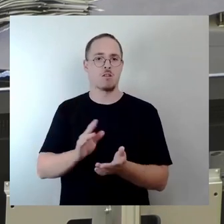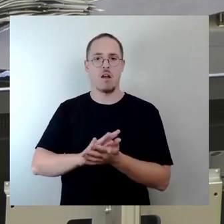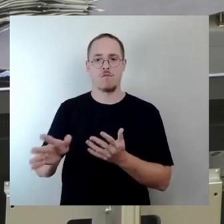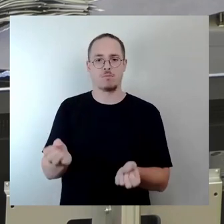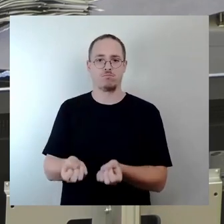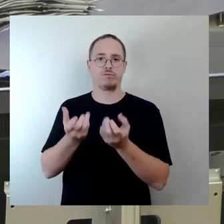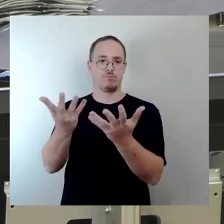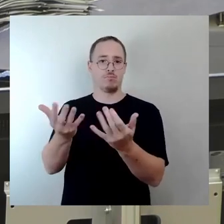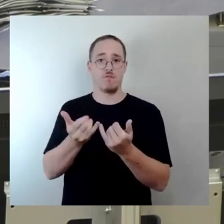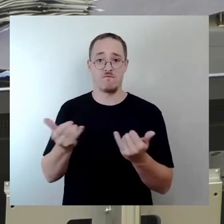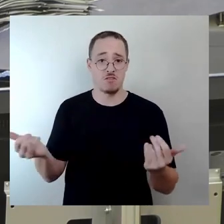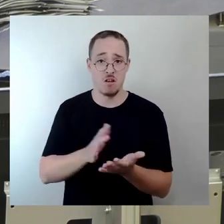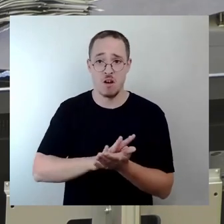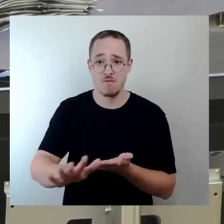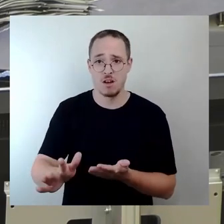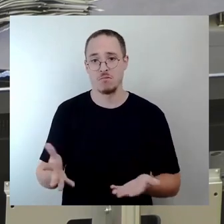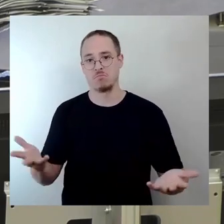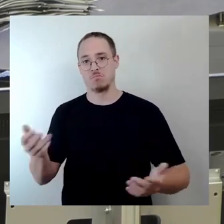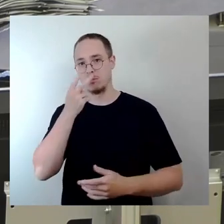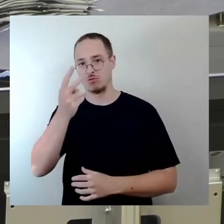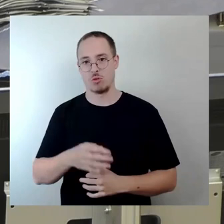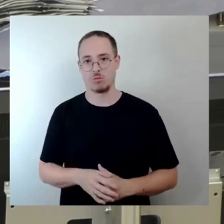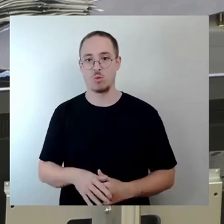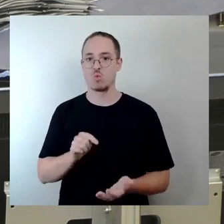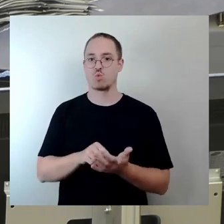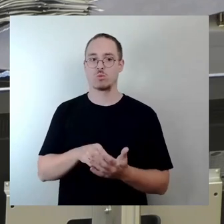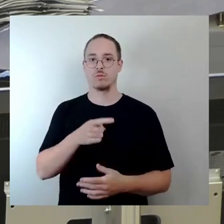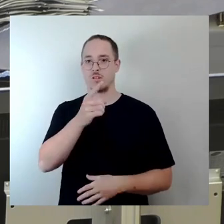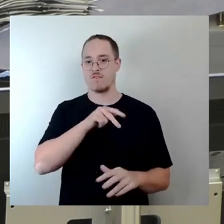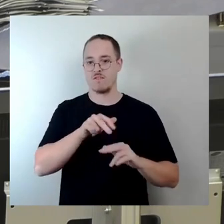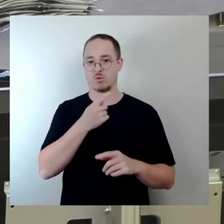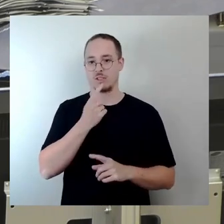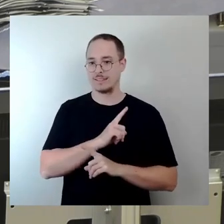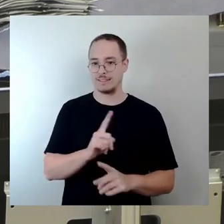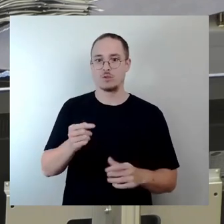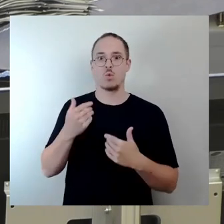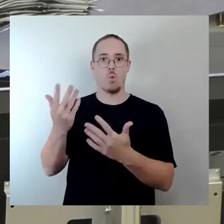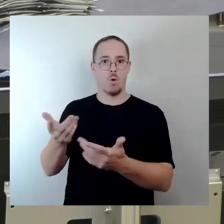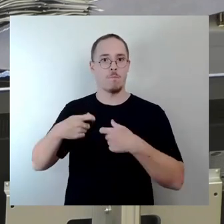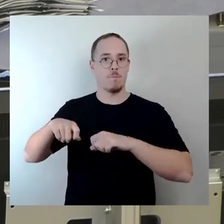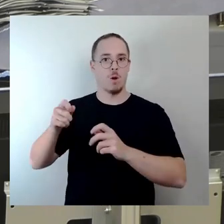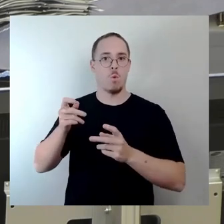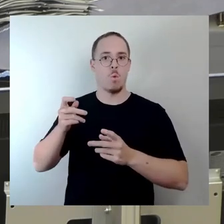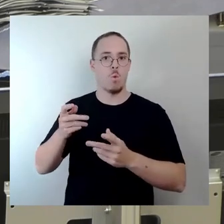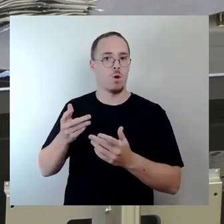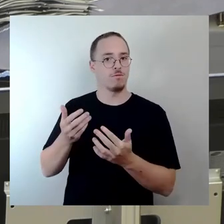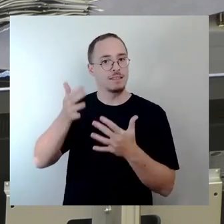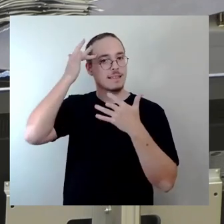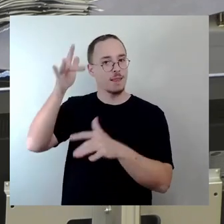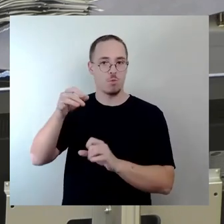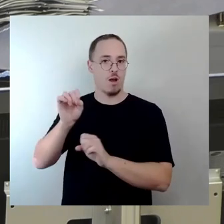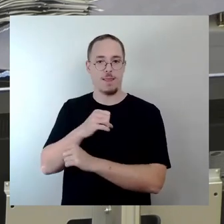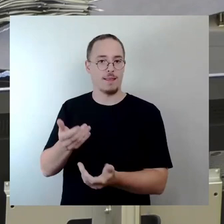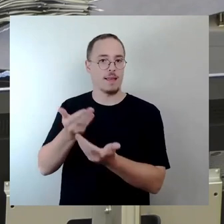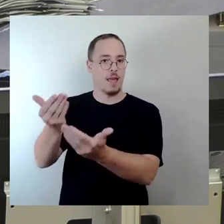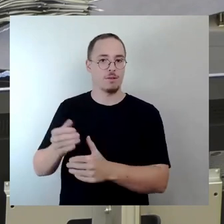Verwaltung, die hier gesagt hat, wir können keine Baugenehmigung erteilen, sondern es waren zwei Instanzen, die gesagt haben, das ist dort nicht möglich.